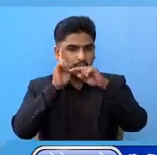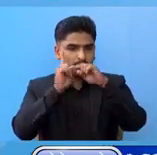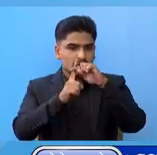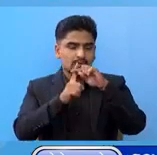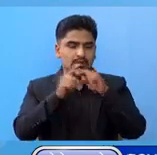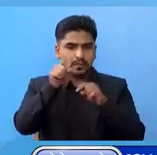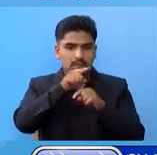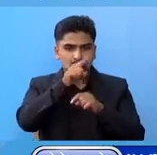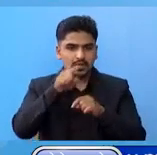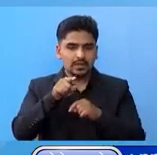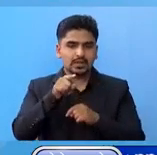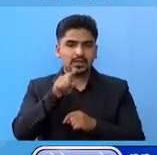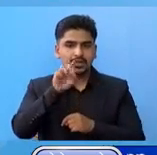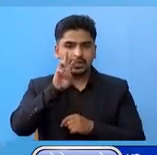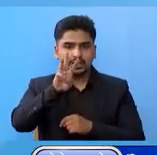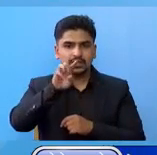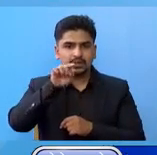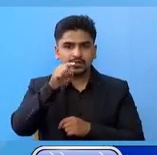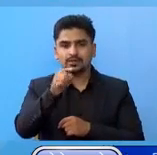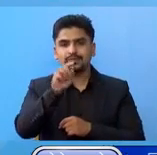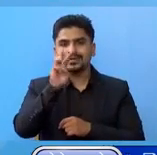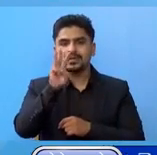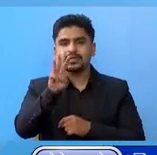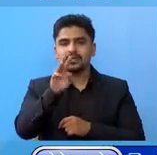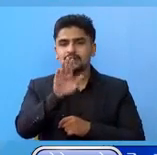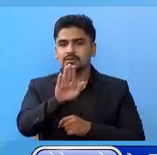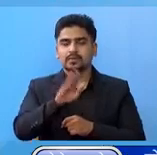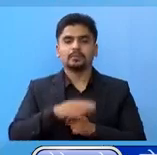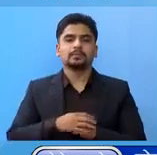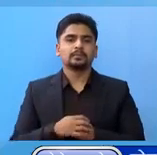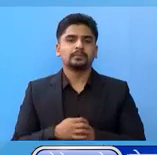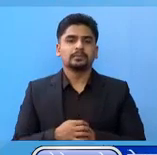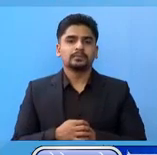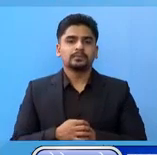प्रतिसत 3.13 रहेको चाँ